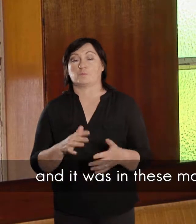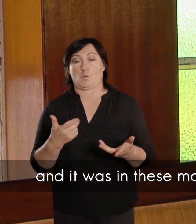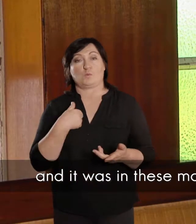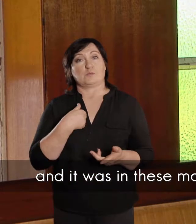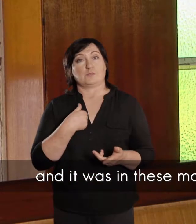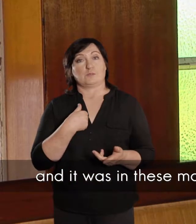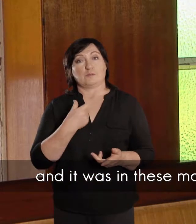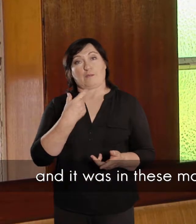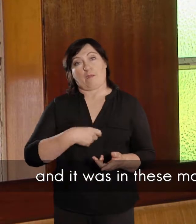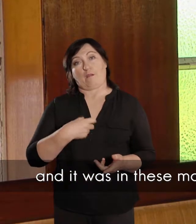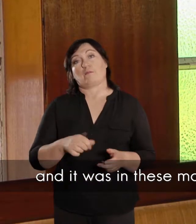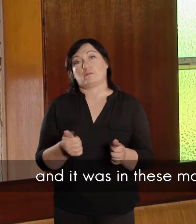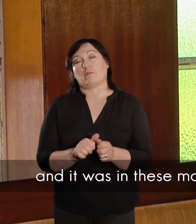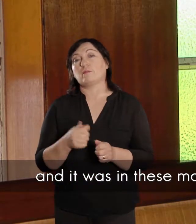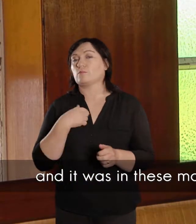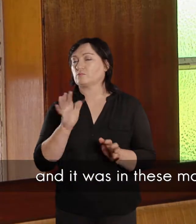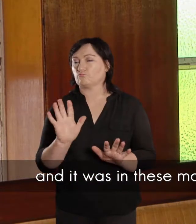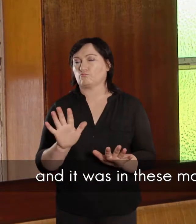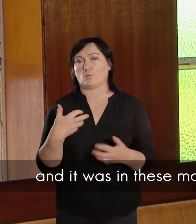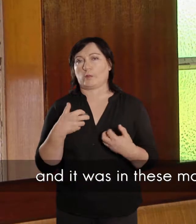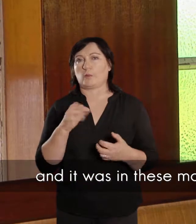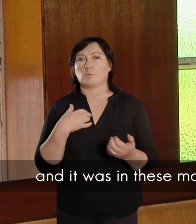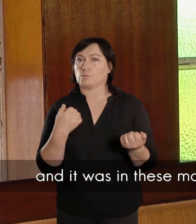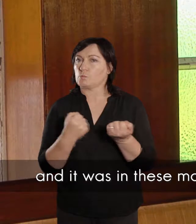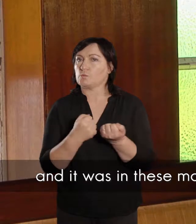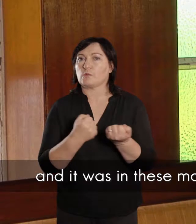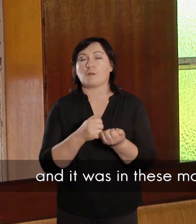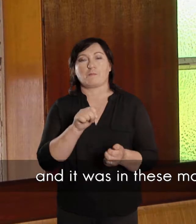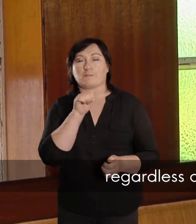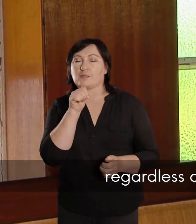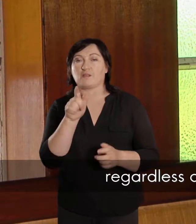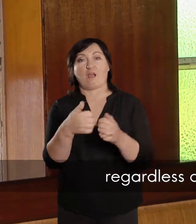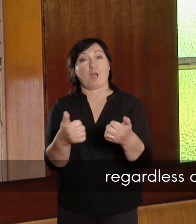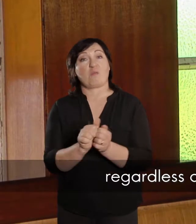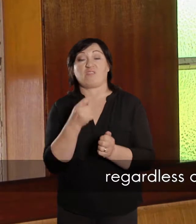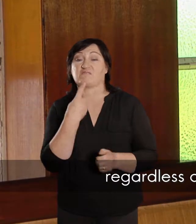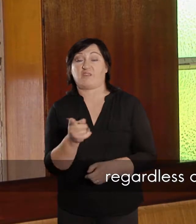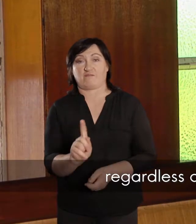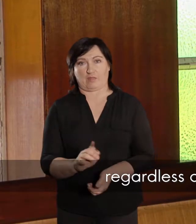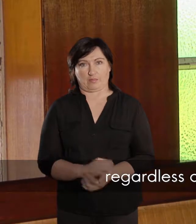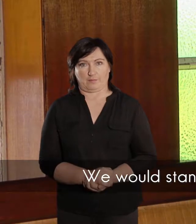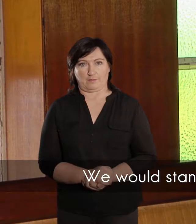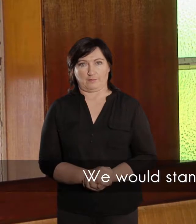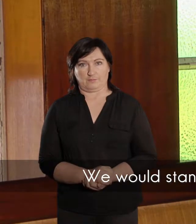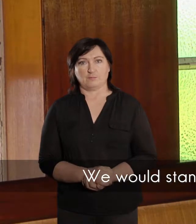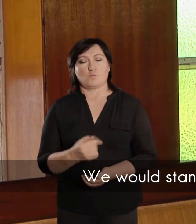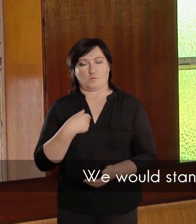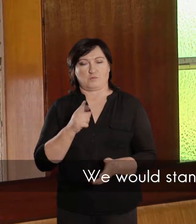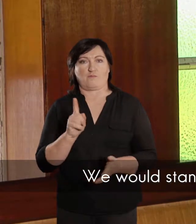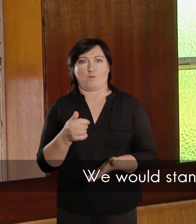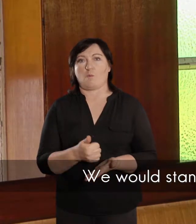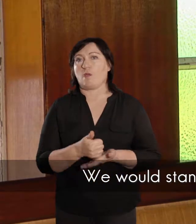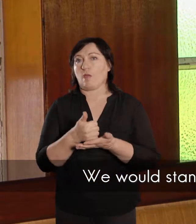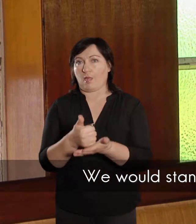en dit was ook by hierdie geleentede, waar ons om kon bemoedig, en sê dat ons as kerkraads staan wil, ongeacht wat die gemeente sê, maar dat ons by